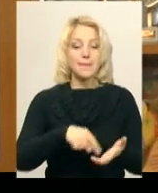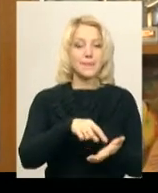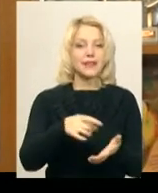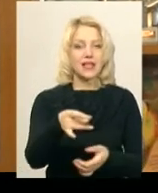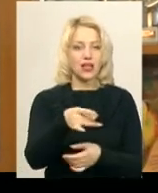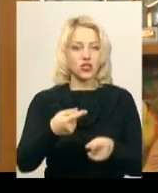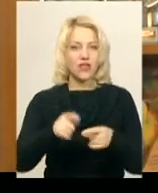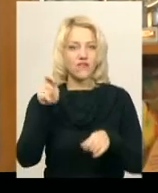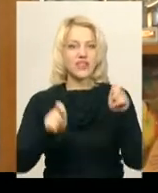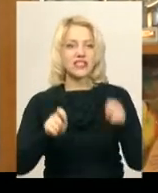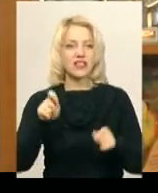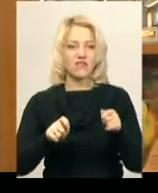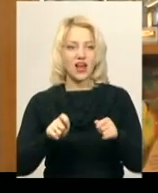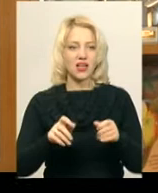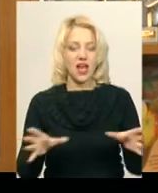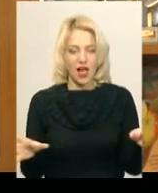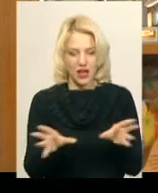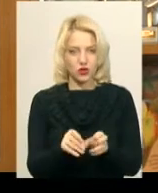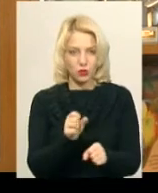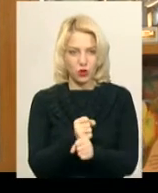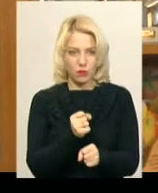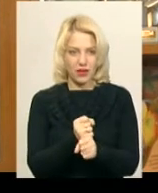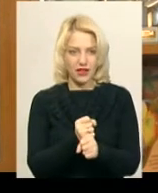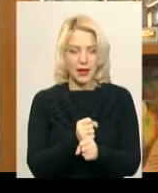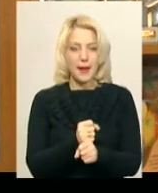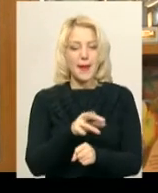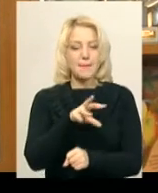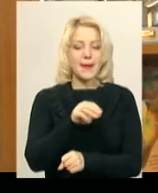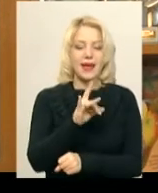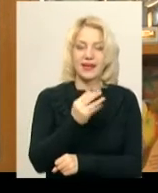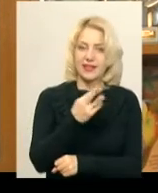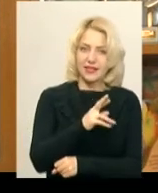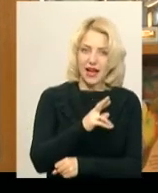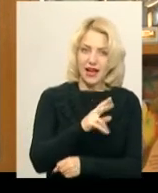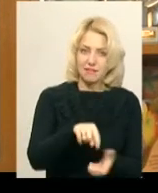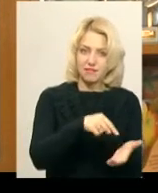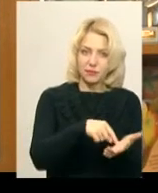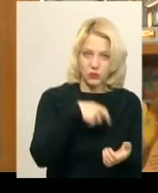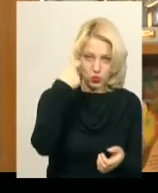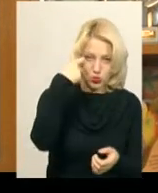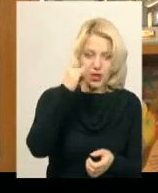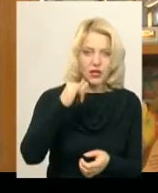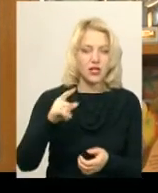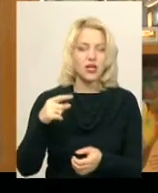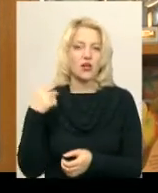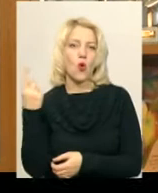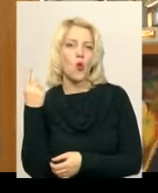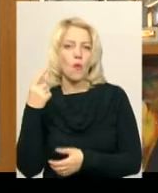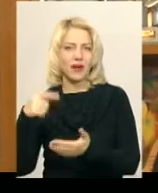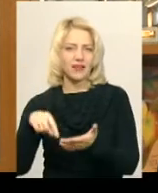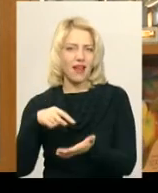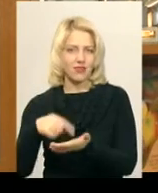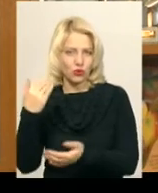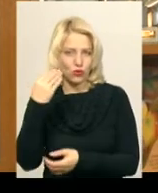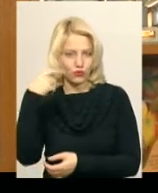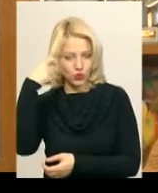що цей фестиваль разом робили мерія Мірсіна і губернатор робили разом, тому що це